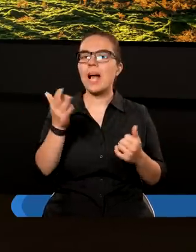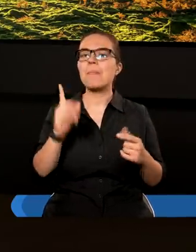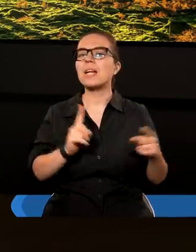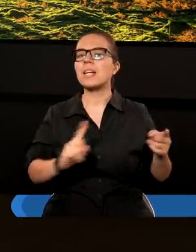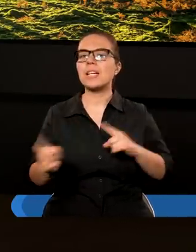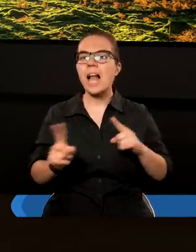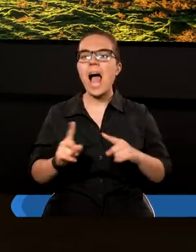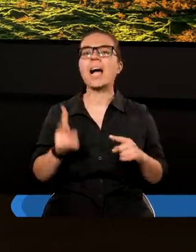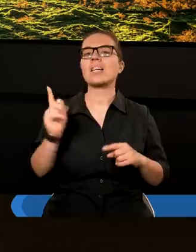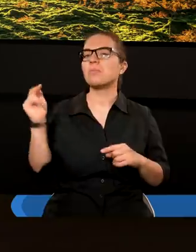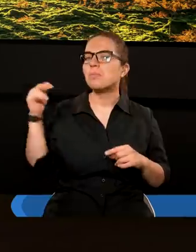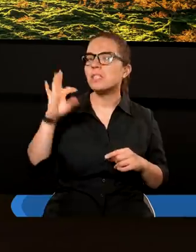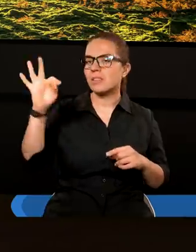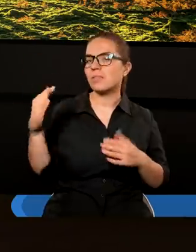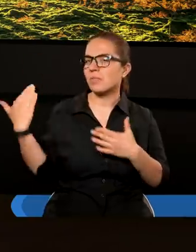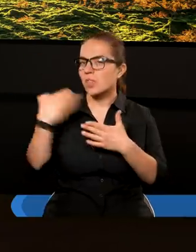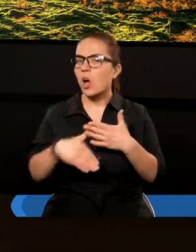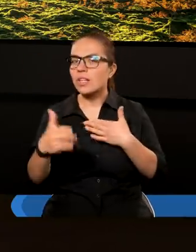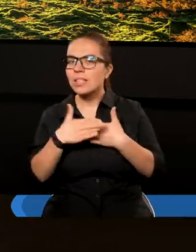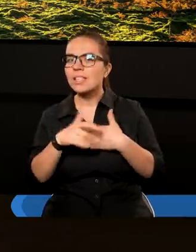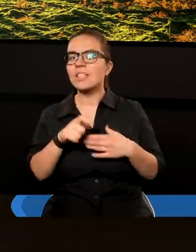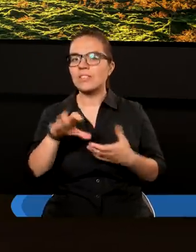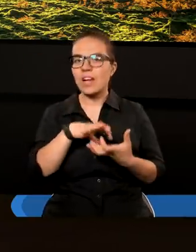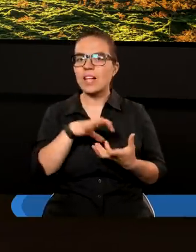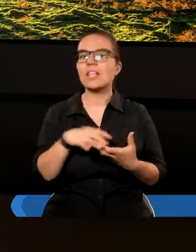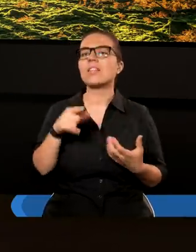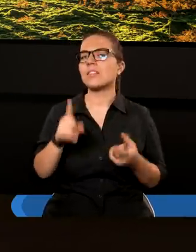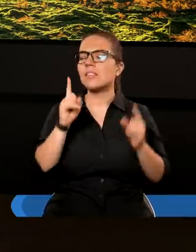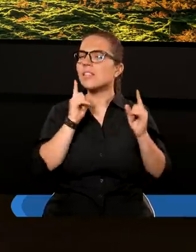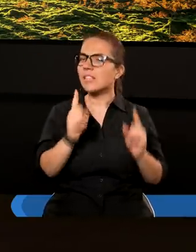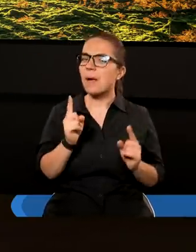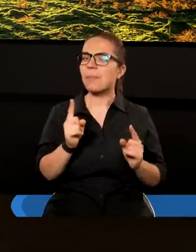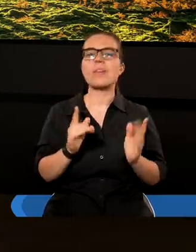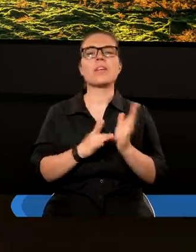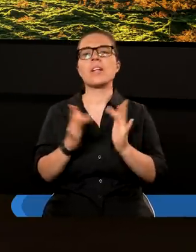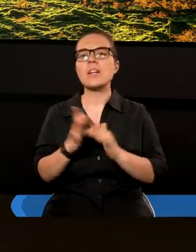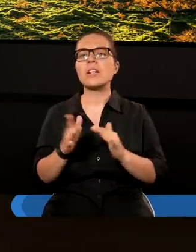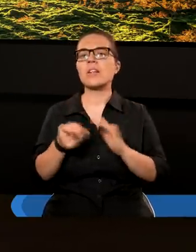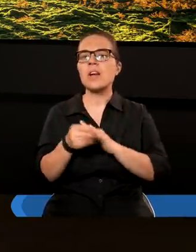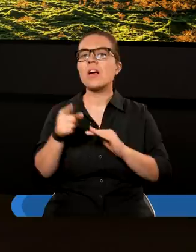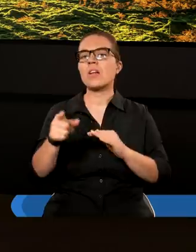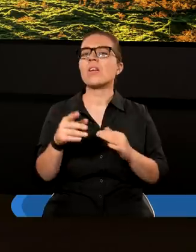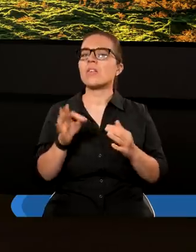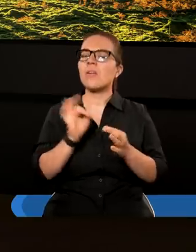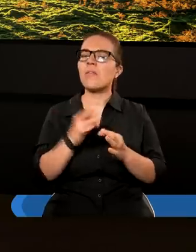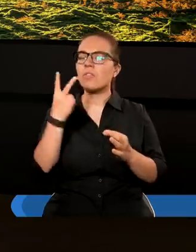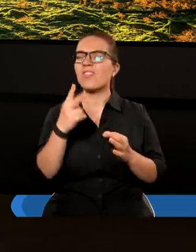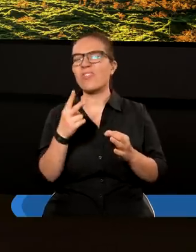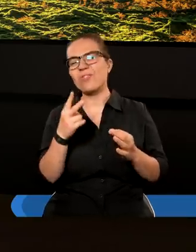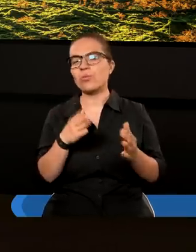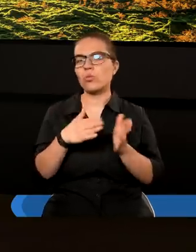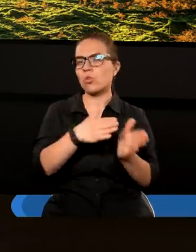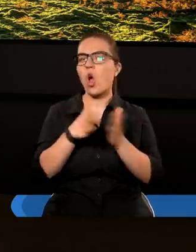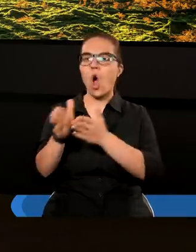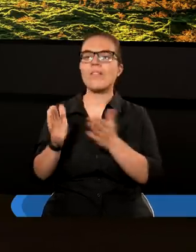przyjścia końca świata, więc zburzenia świątyni również, tak naprawdę Chrystus odpowiadając odpowiada w pewien dwutorowy sposób,